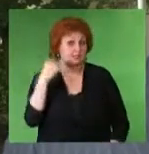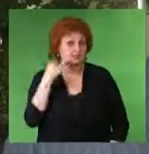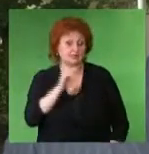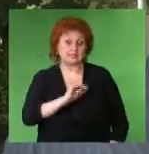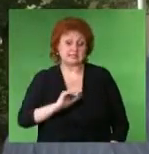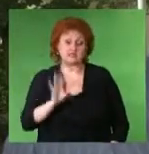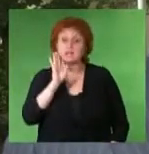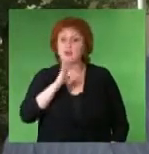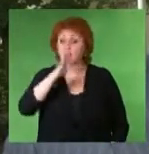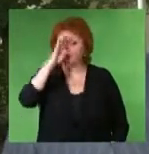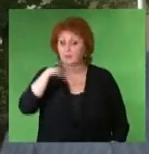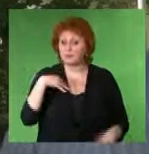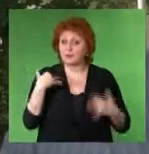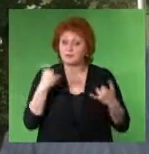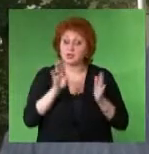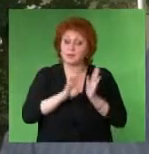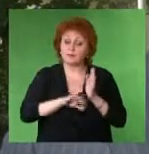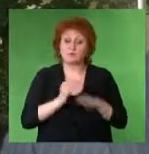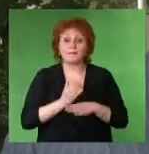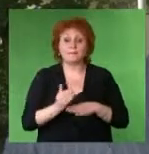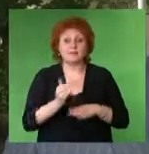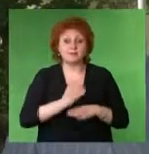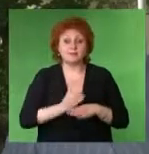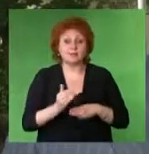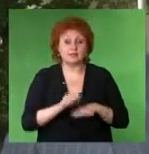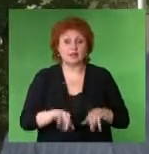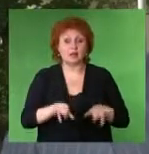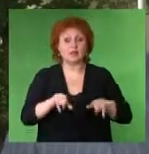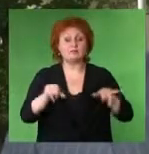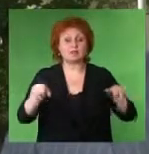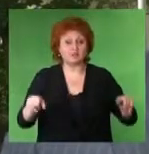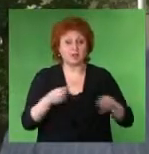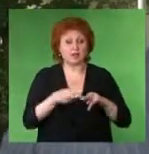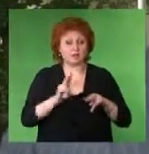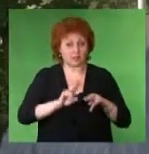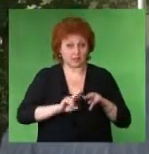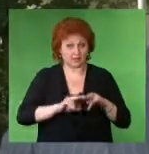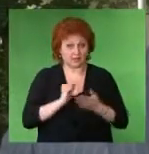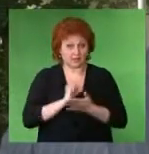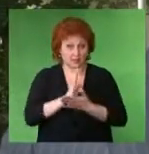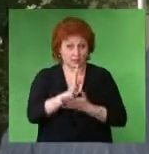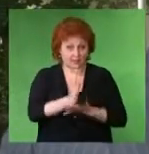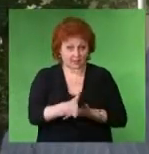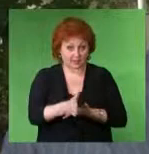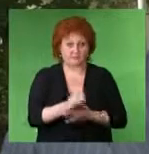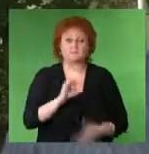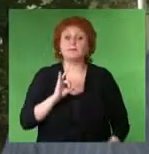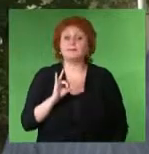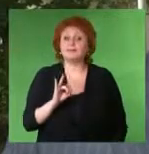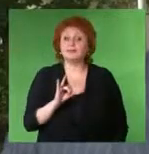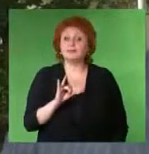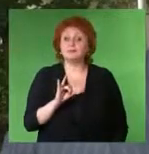заинтересовало и детей, родителей Сейчас мы просто постепенно развиваем эту идею, это направление